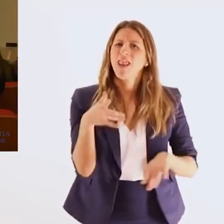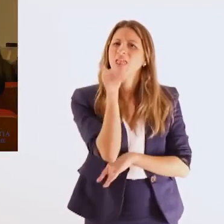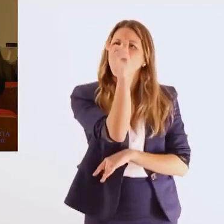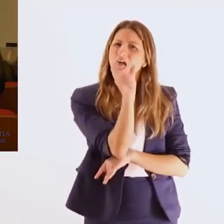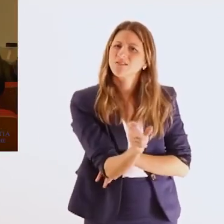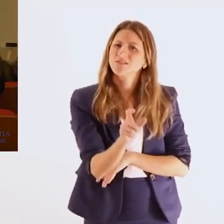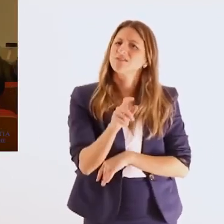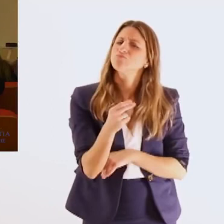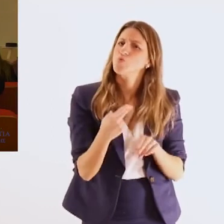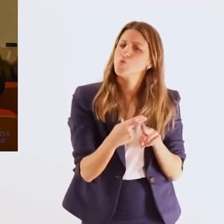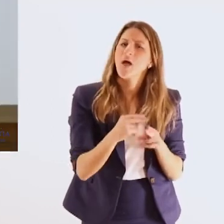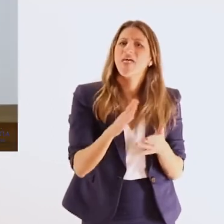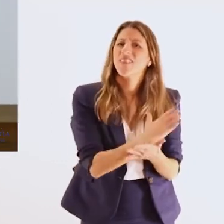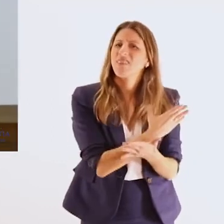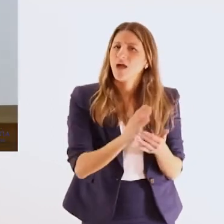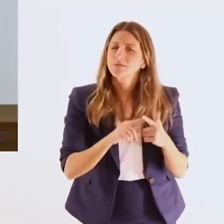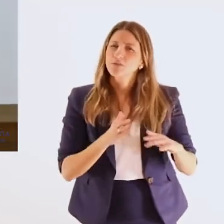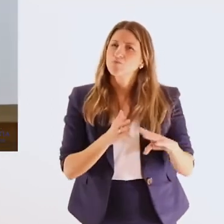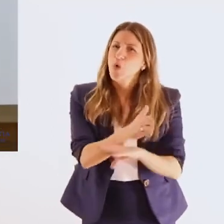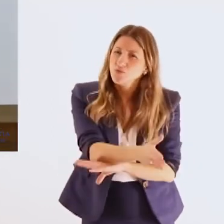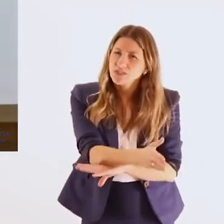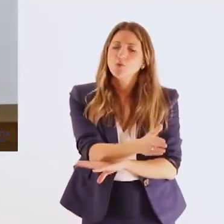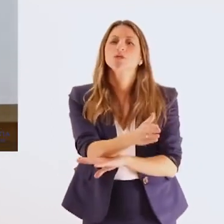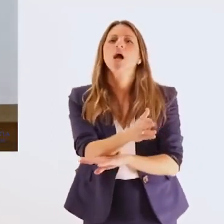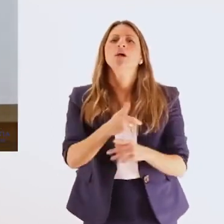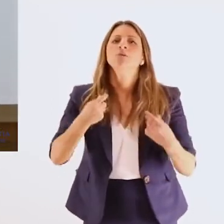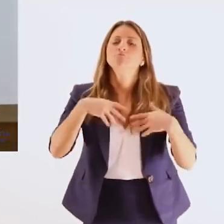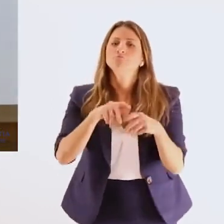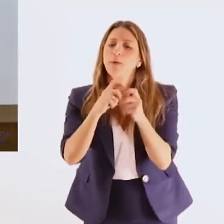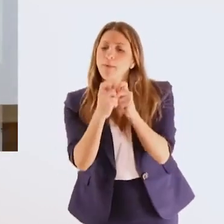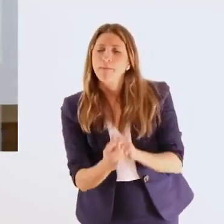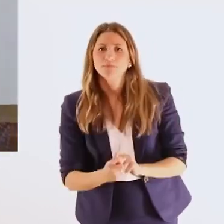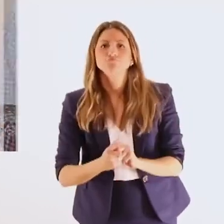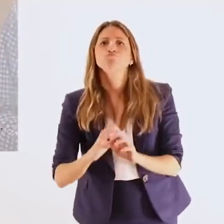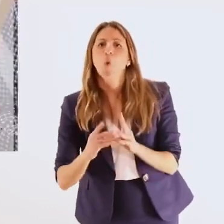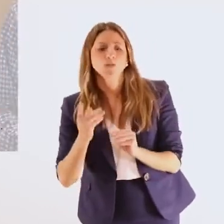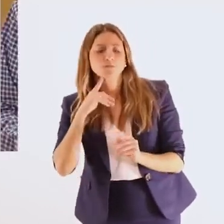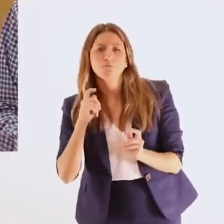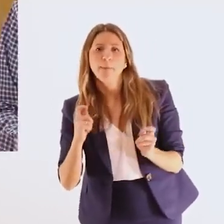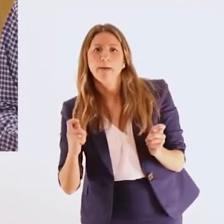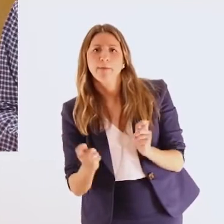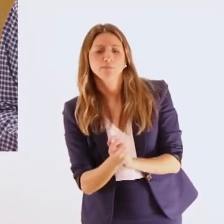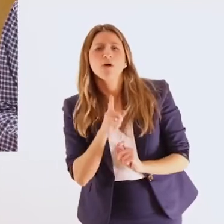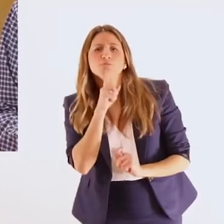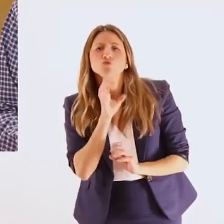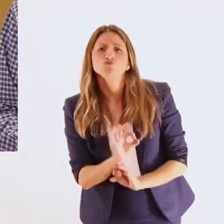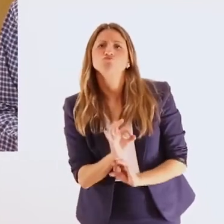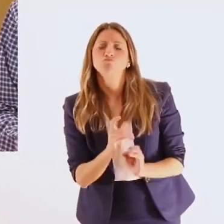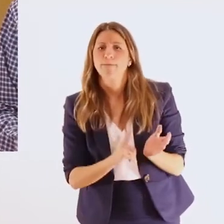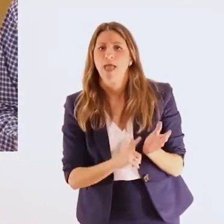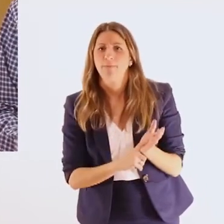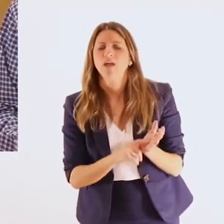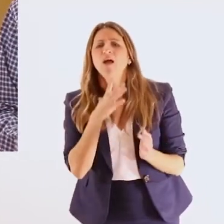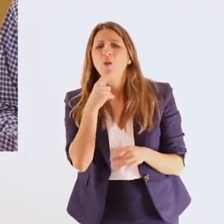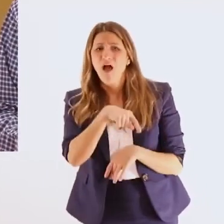με έννοιες κλειδιά όπως είναι η διάκριση, η προσβασιμότητα ο καθολικός σχεδιασμός οι εύλογες προσαρμογές έννοιες που συνήθως